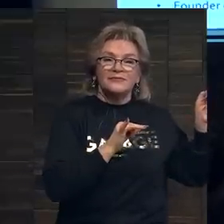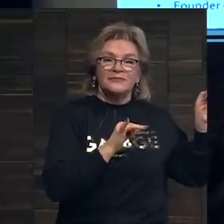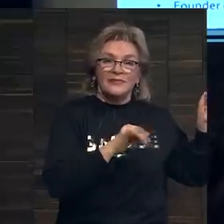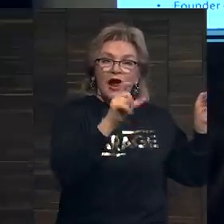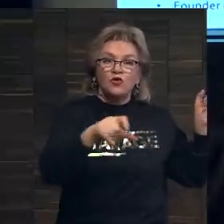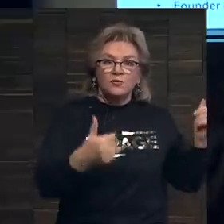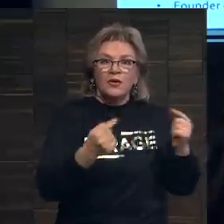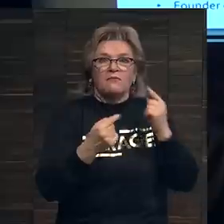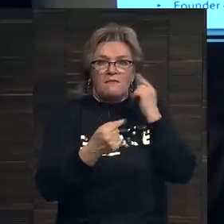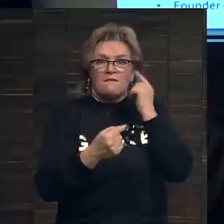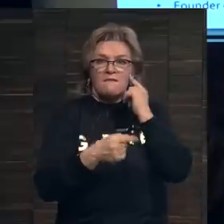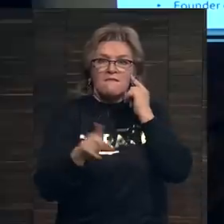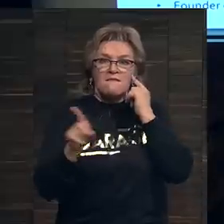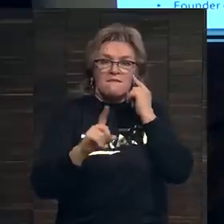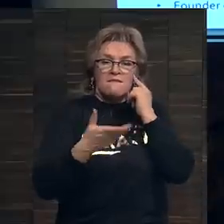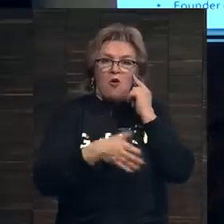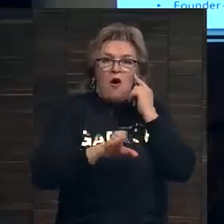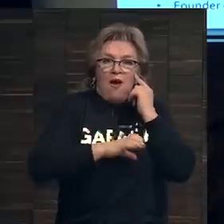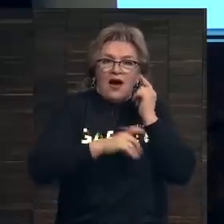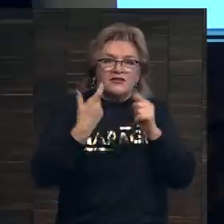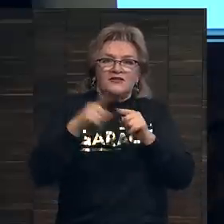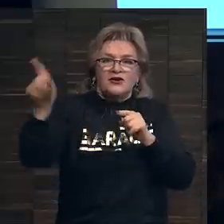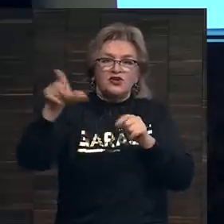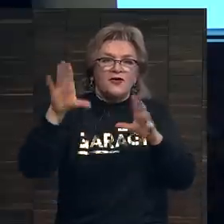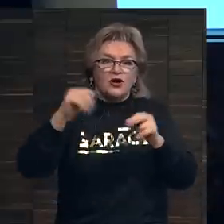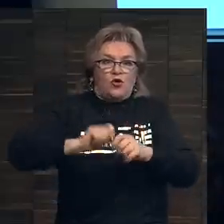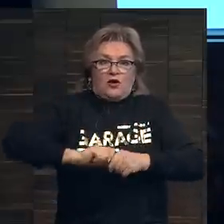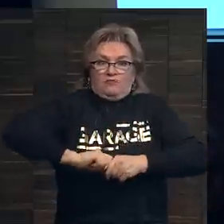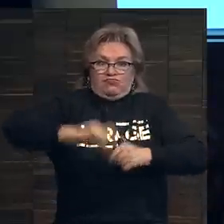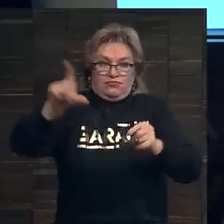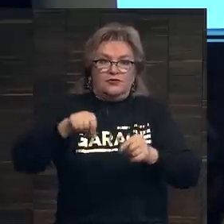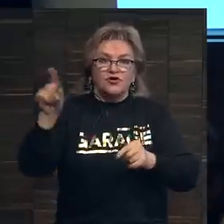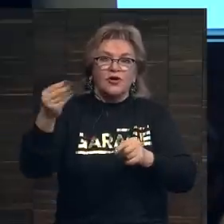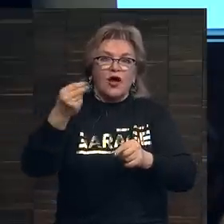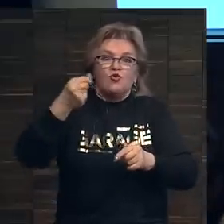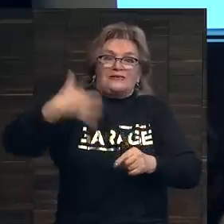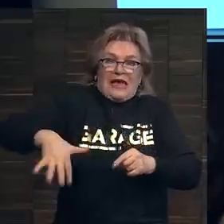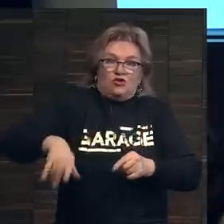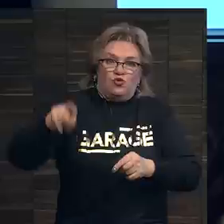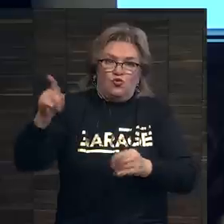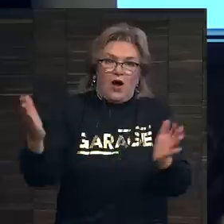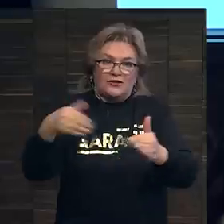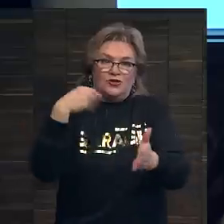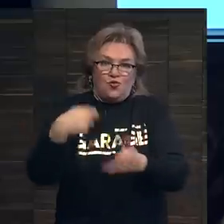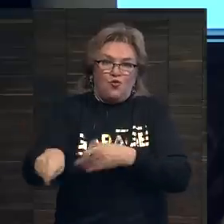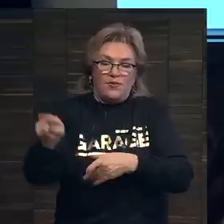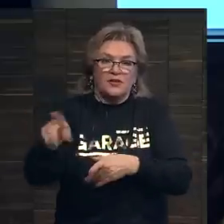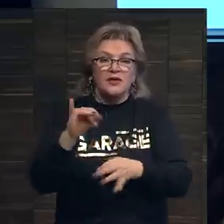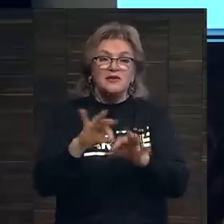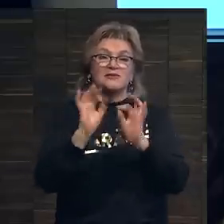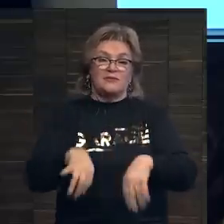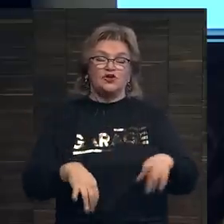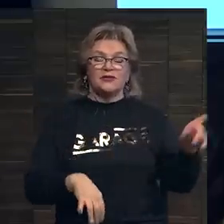люди понимают, что богатство этого человека только приросло тем, что он купил такую ценную картину. И